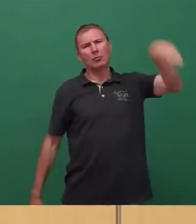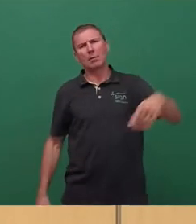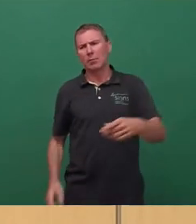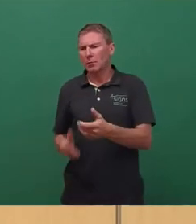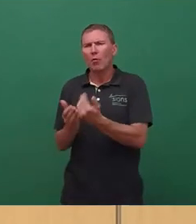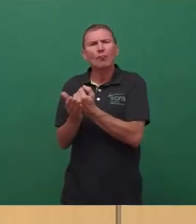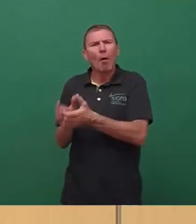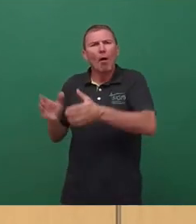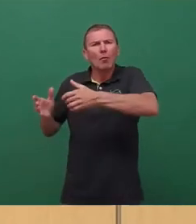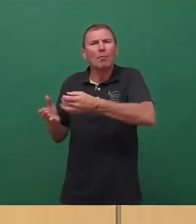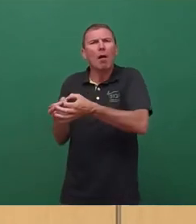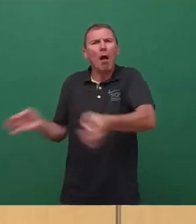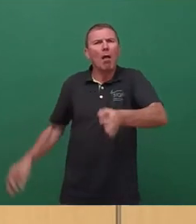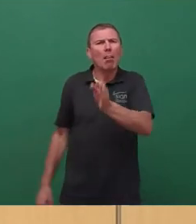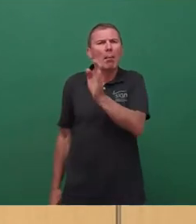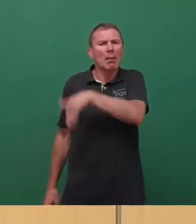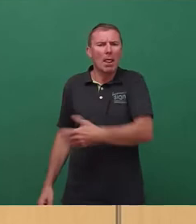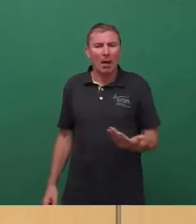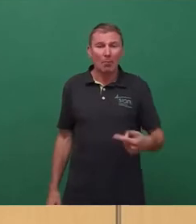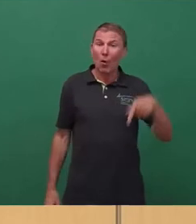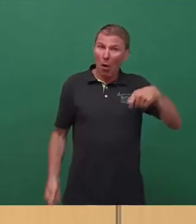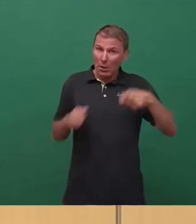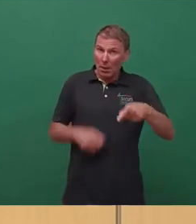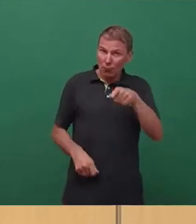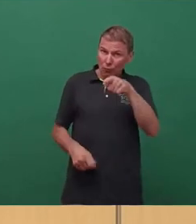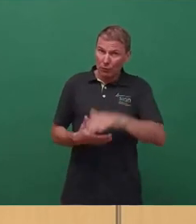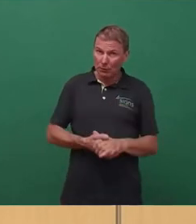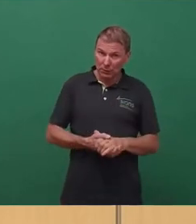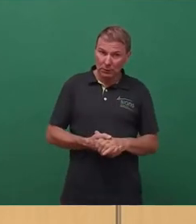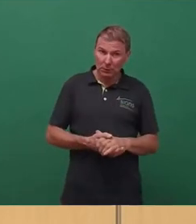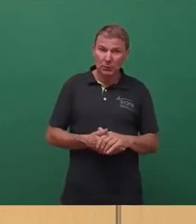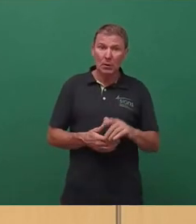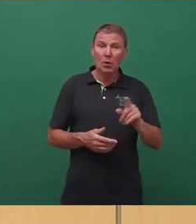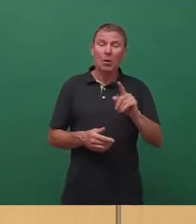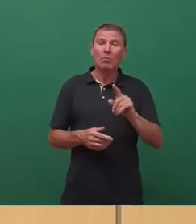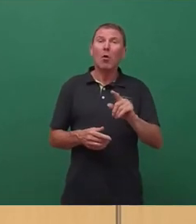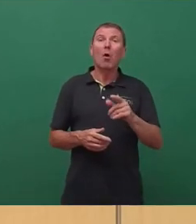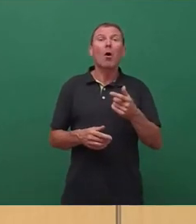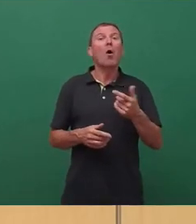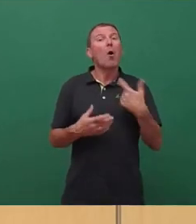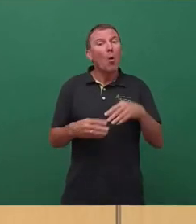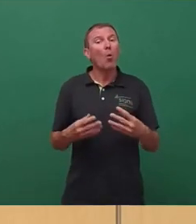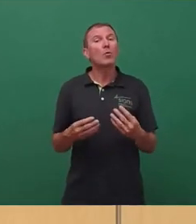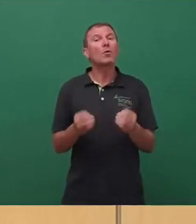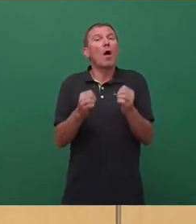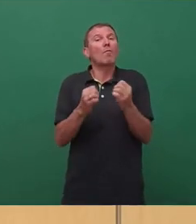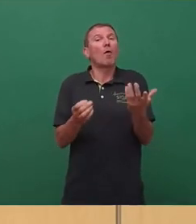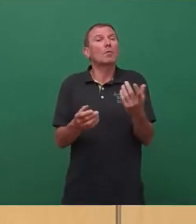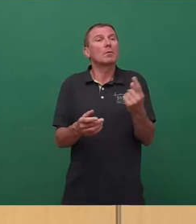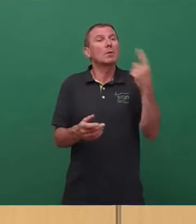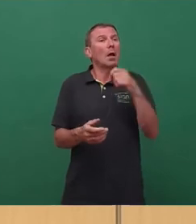übrig. Die heutige Beschlussfassung über den unverhofften Jahresgewinn 2020